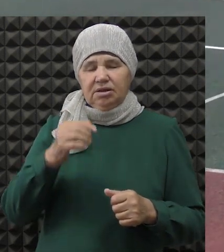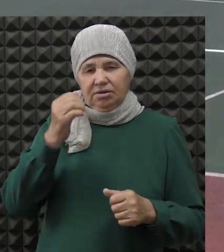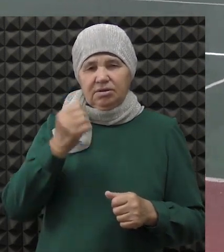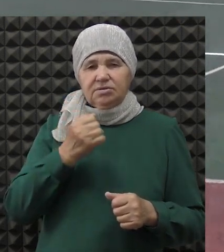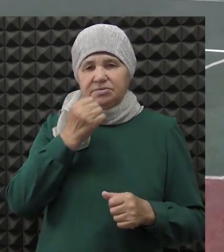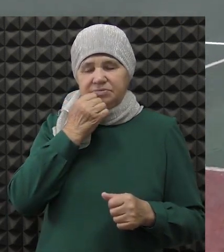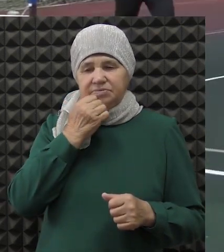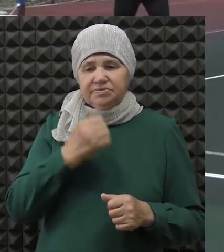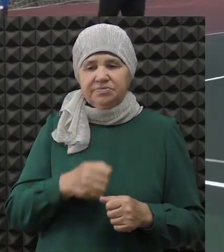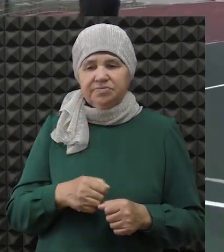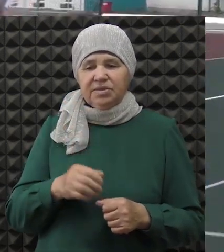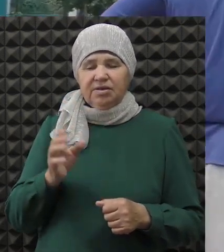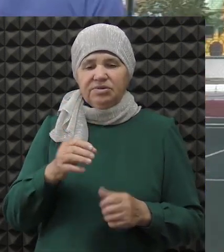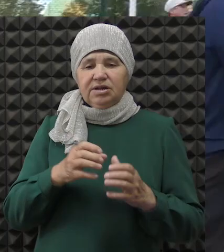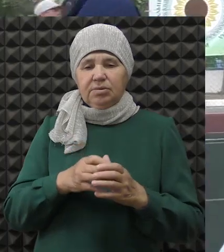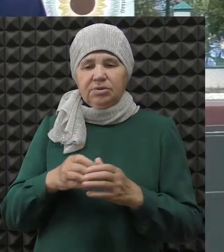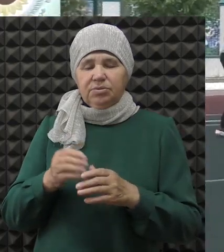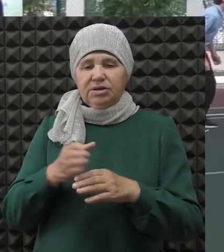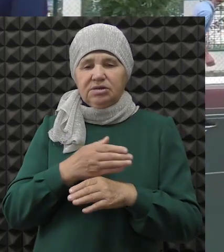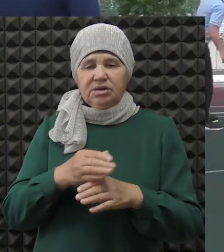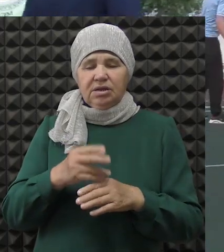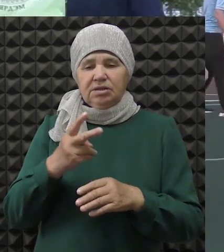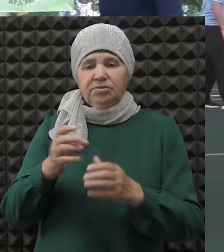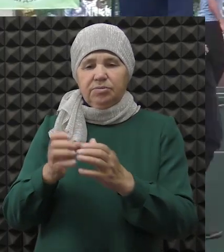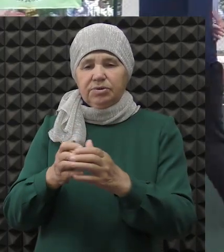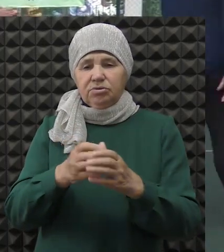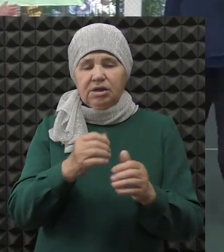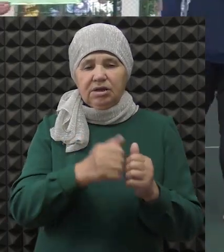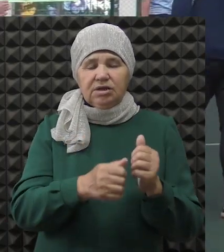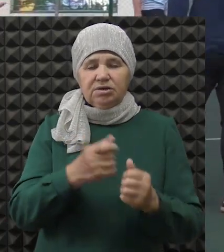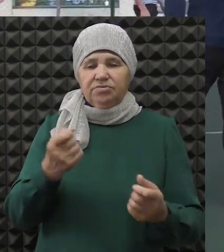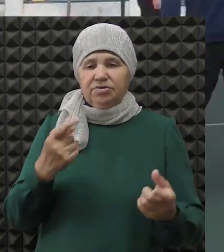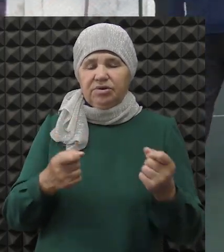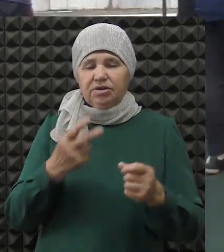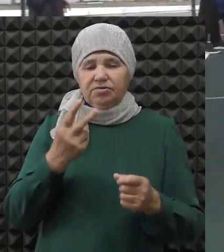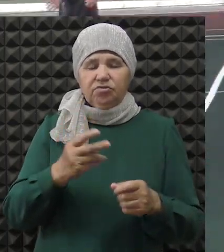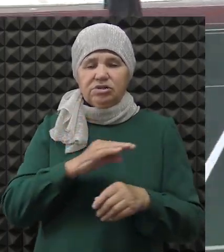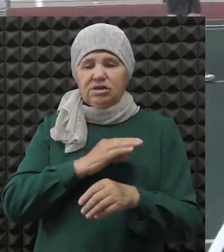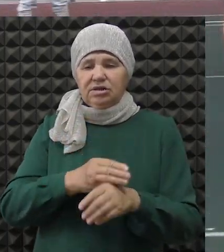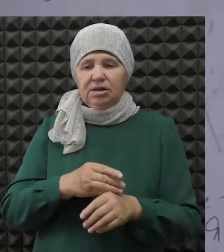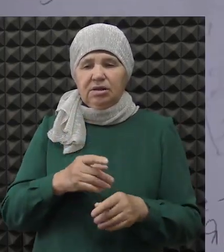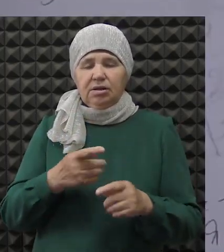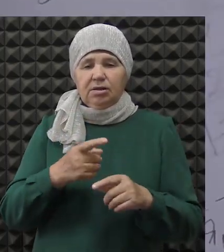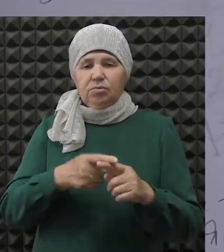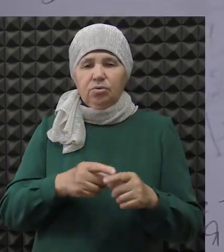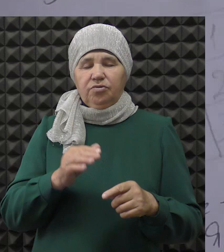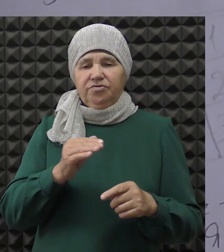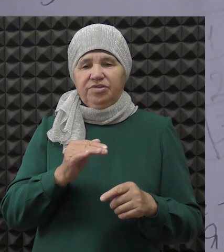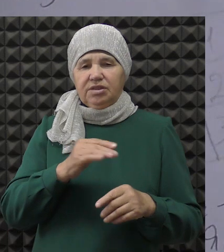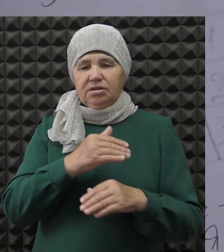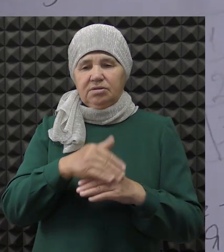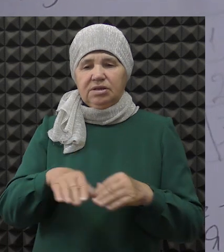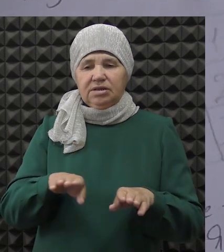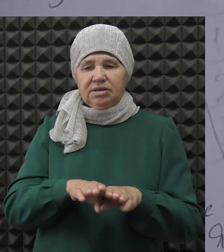Ас-саляму алейкум. Семь команд были разделены на две подгруппы, в каждой из которых выявляли двух сильнейших. Затем полуфинал и